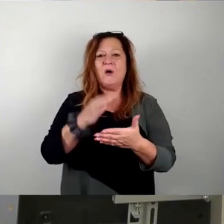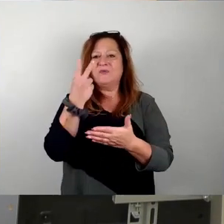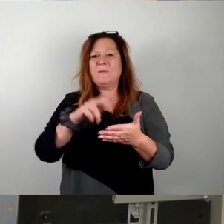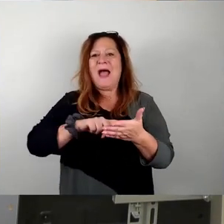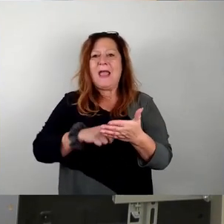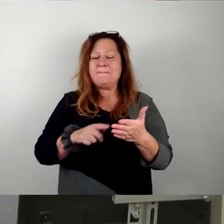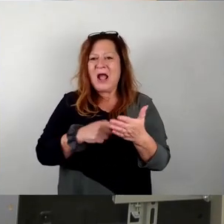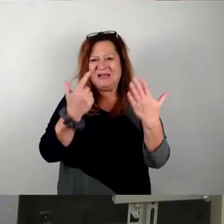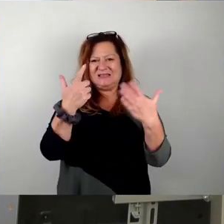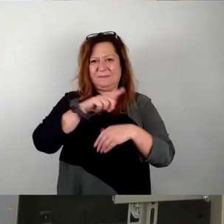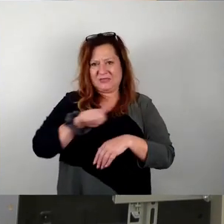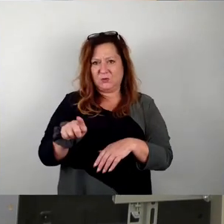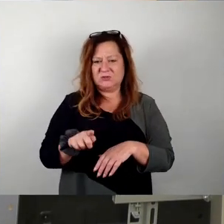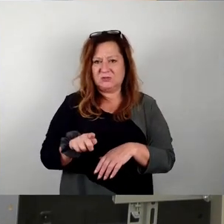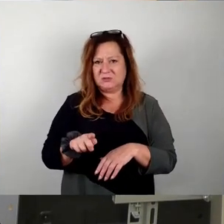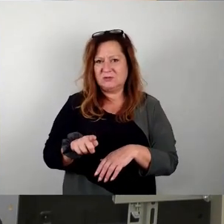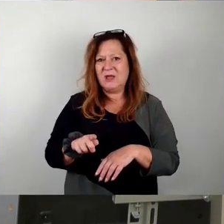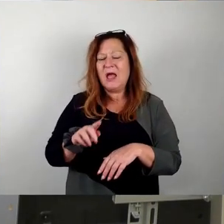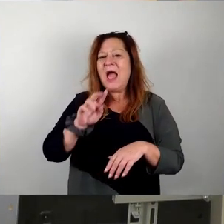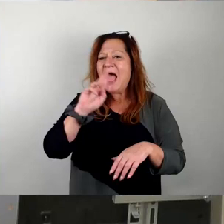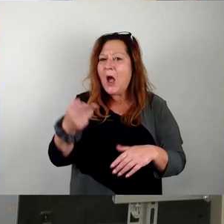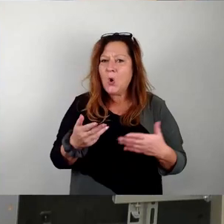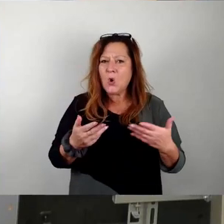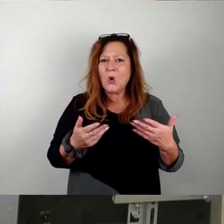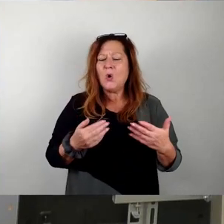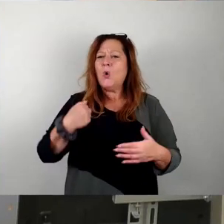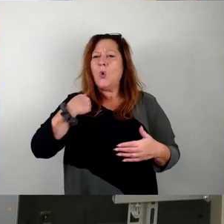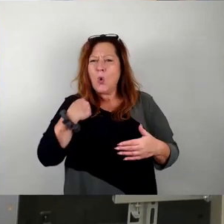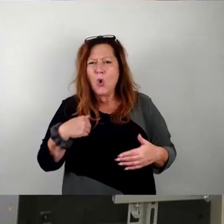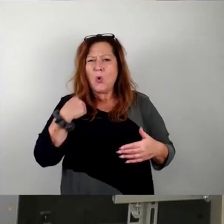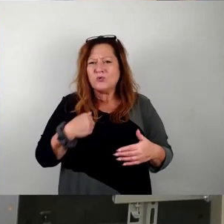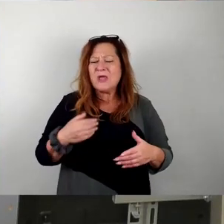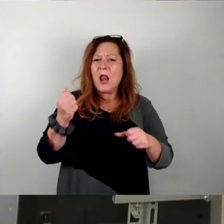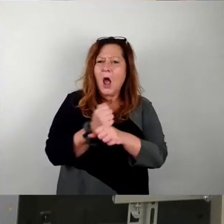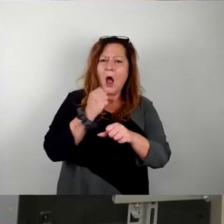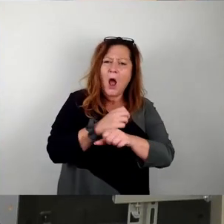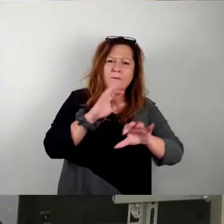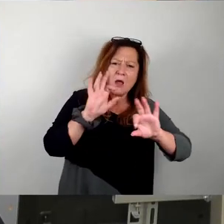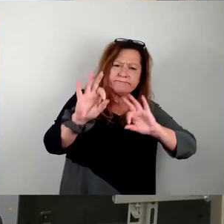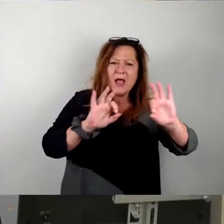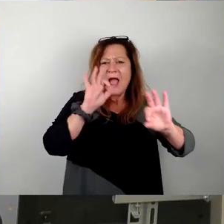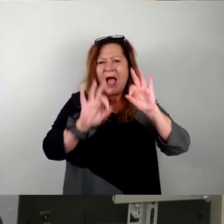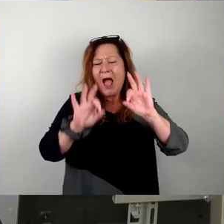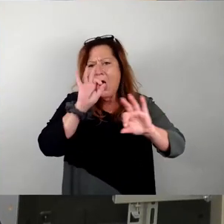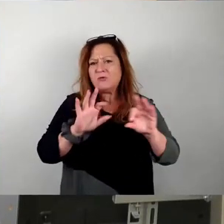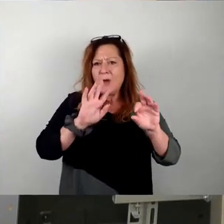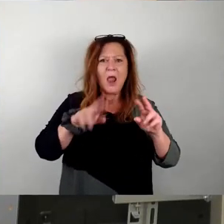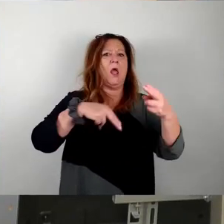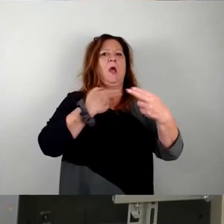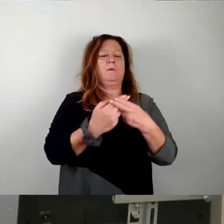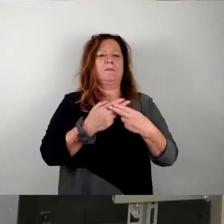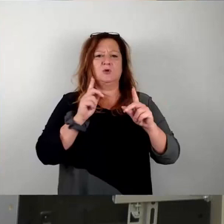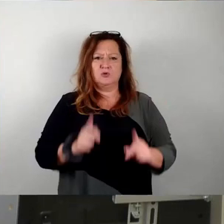Auch das teils beeindruckend umständliche und arbeitsintensive Auswahlverfahren soll angepasst werden. Auch